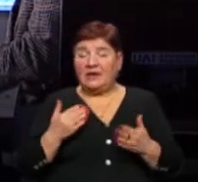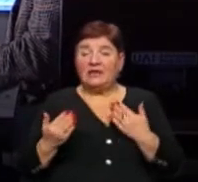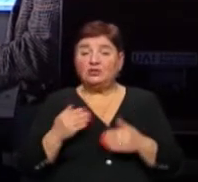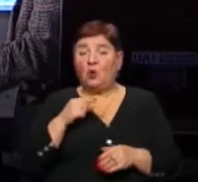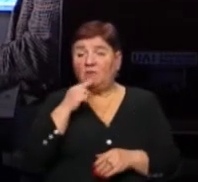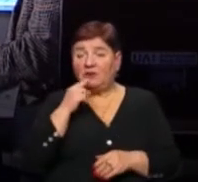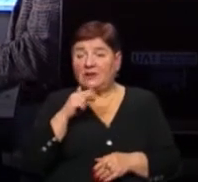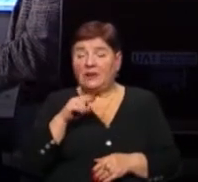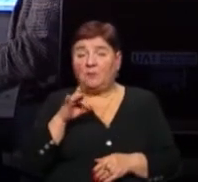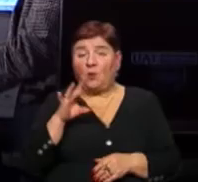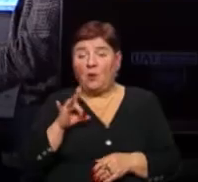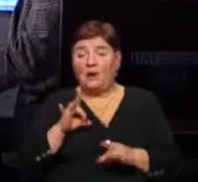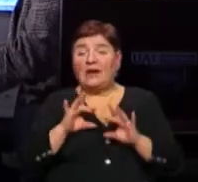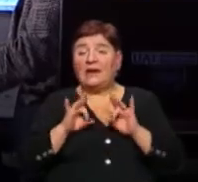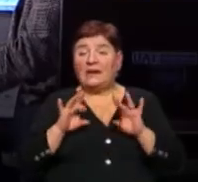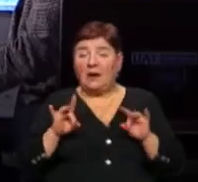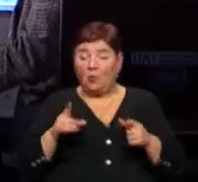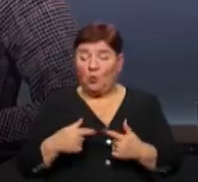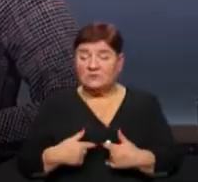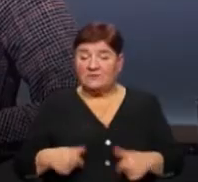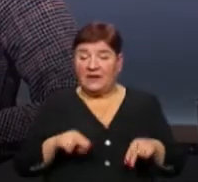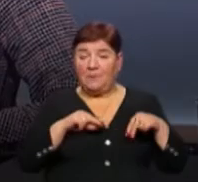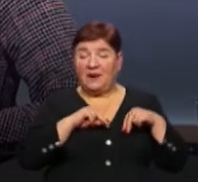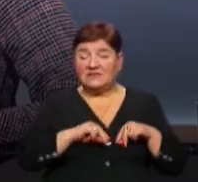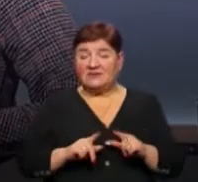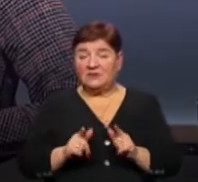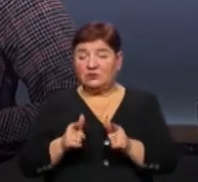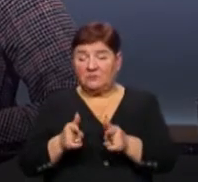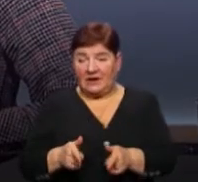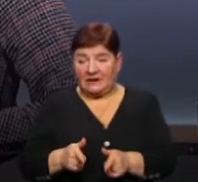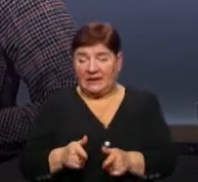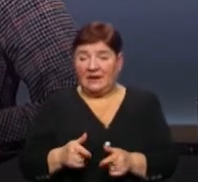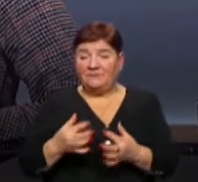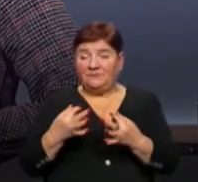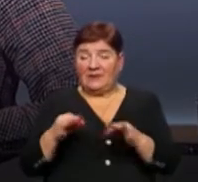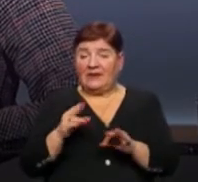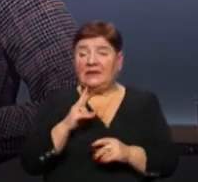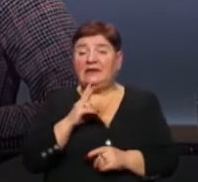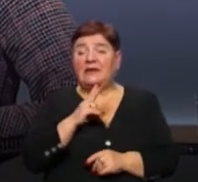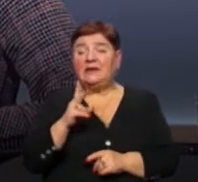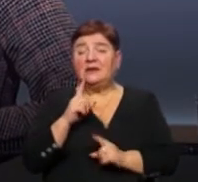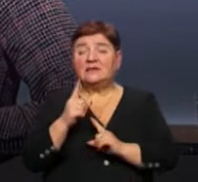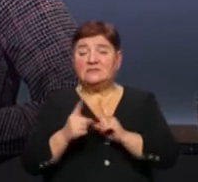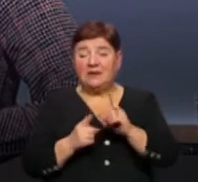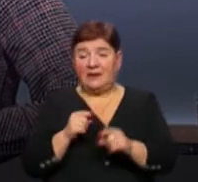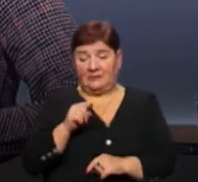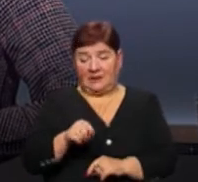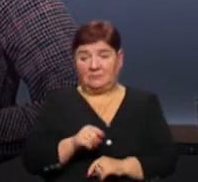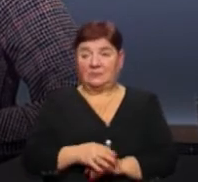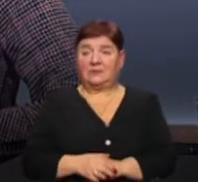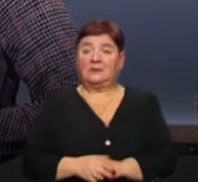рекламу в сфері працевлаштування, так, це оформлення, правилення вакансій на роботу, які зміни там?